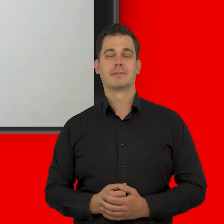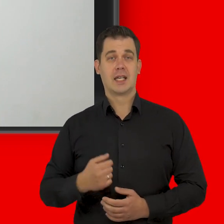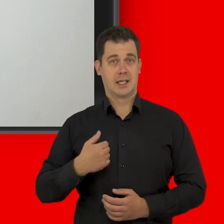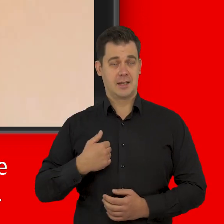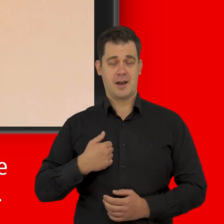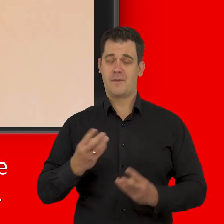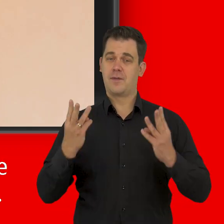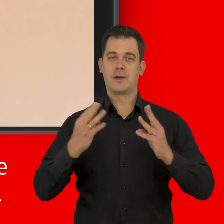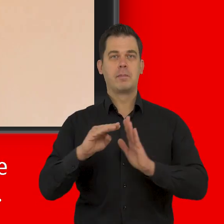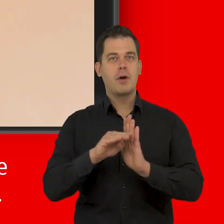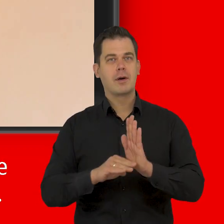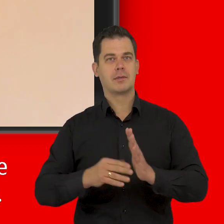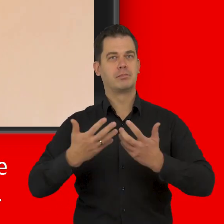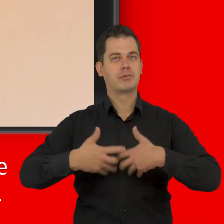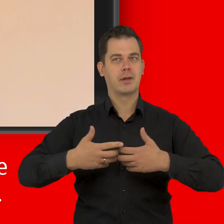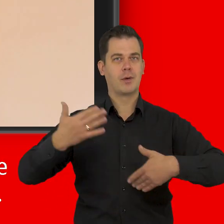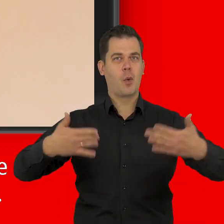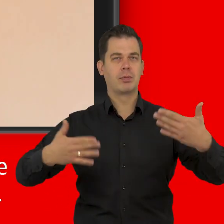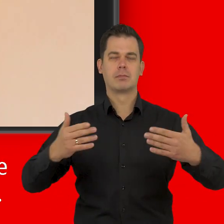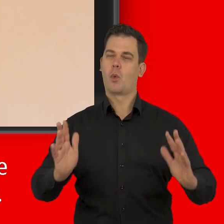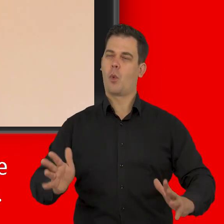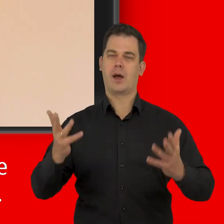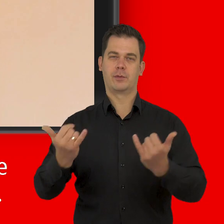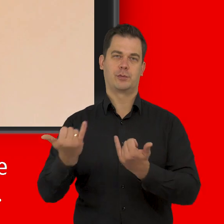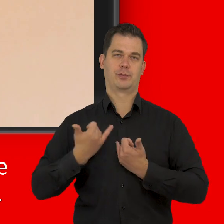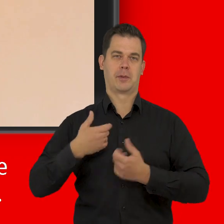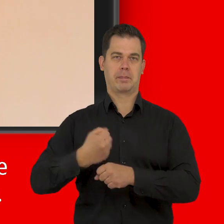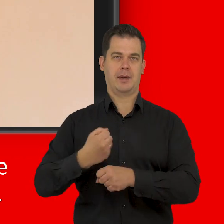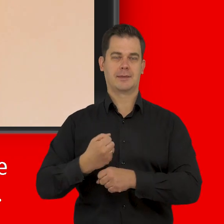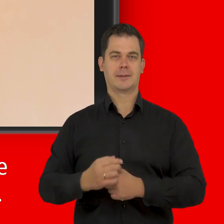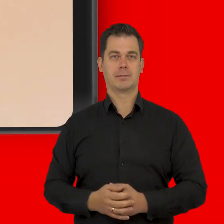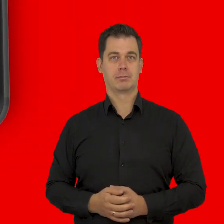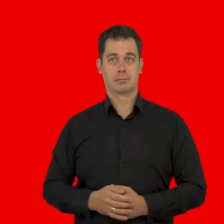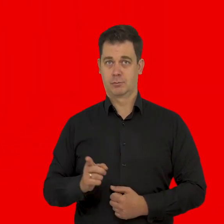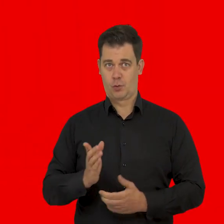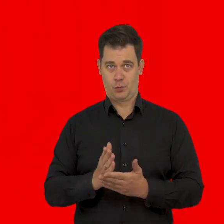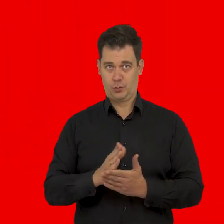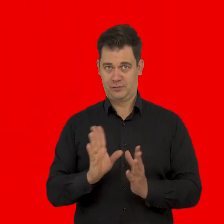miejsca pracy. Odprogramowanie i sprzęt, znacznie ułatwiający pracę na komputerze.